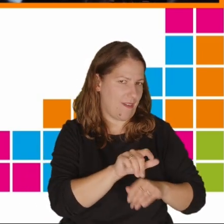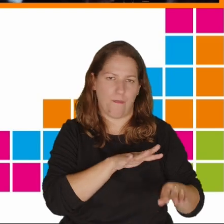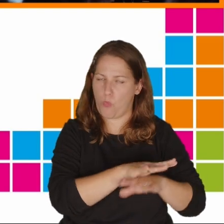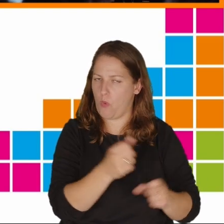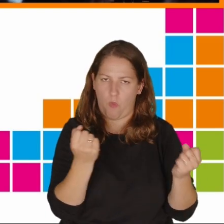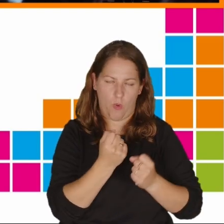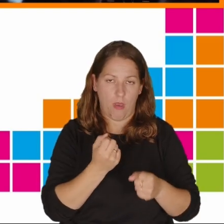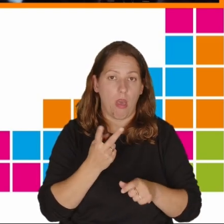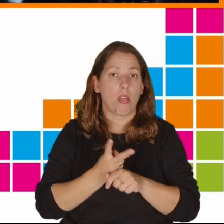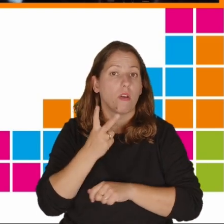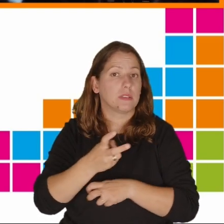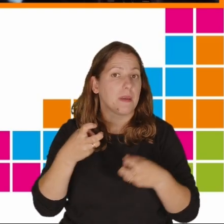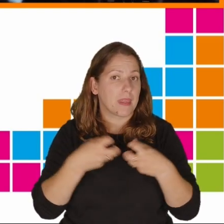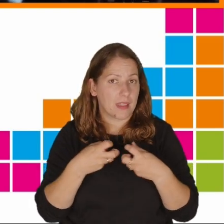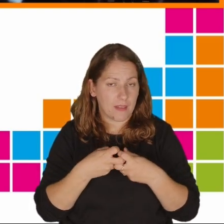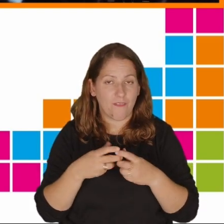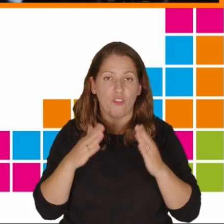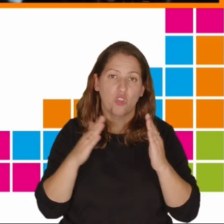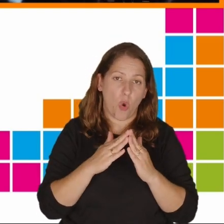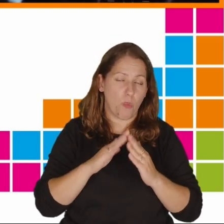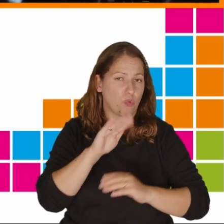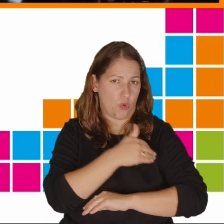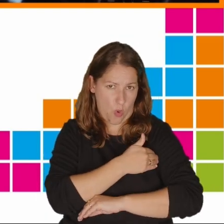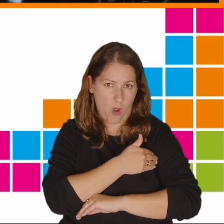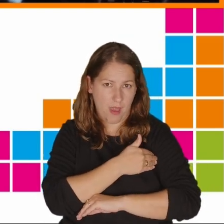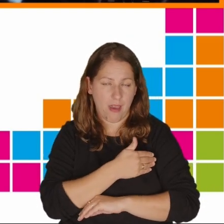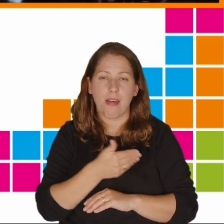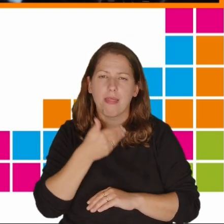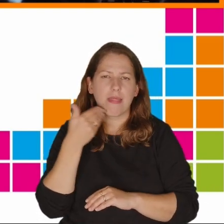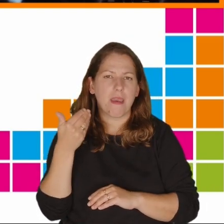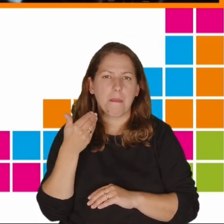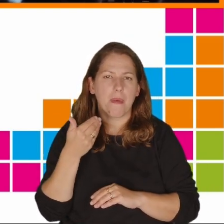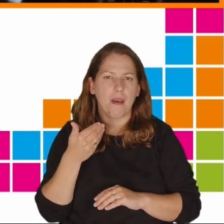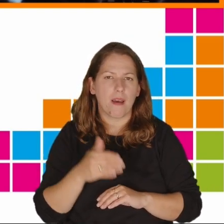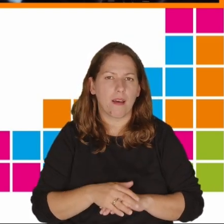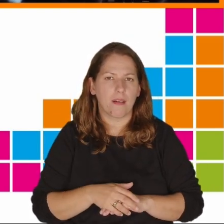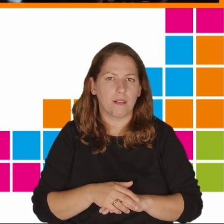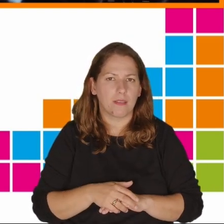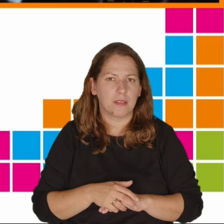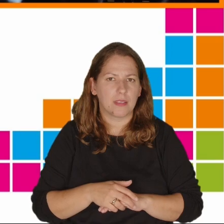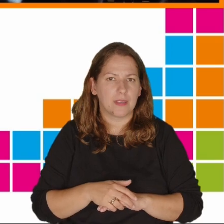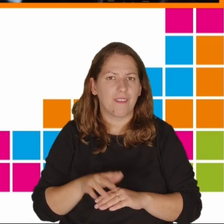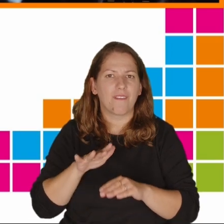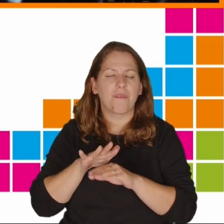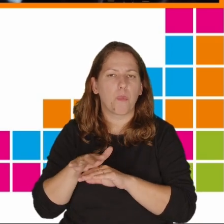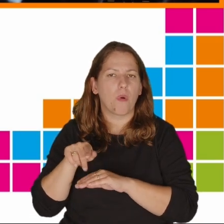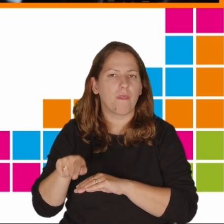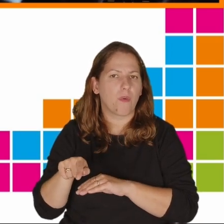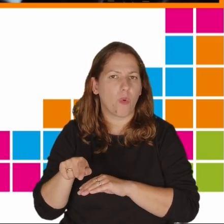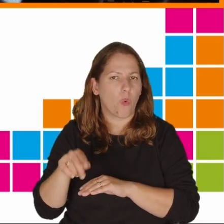Dostępu do internetu zarówno w domu, jak i w szkole nie ma żadnego lub wyjątknie negatywnego wpływu na wyniki